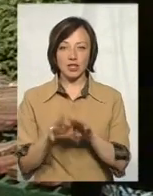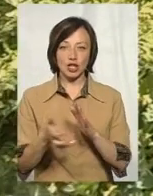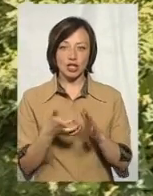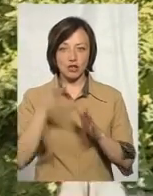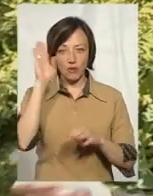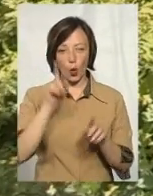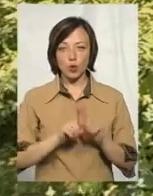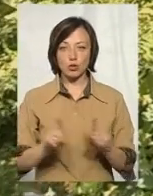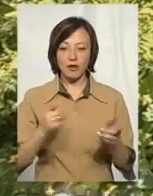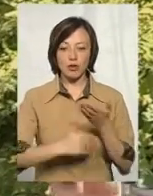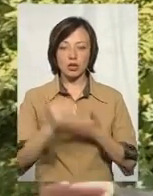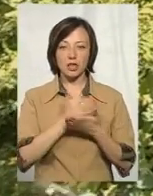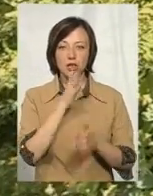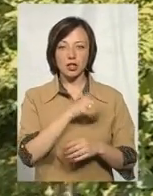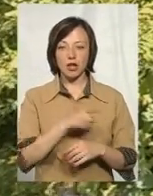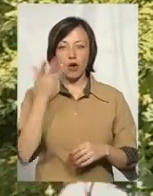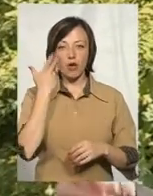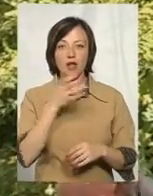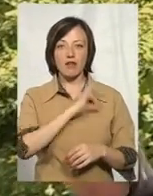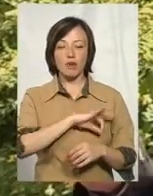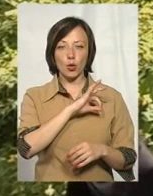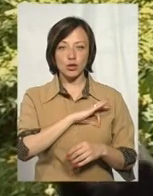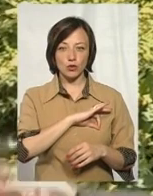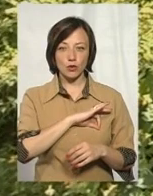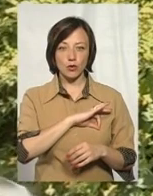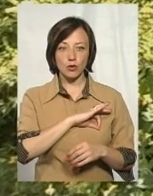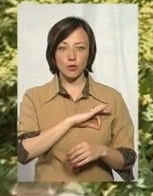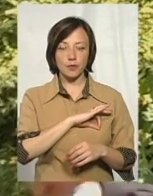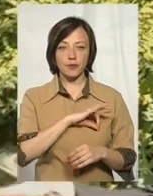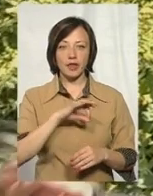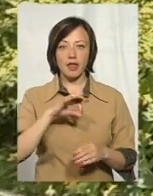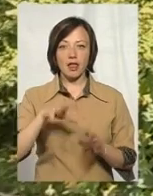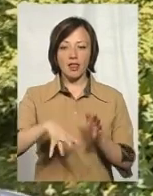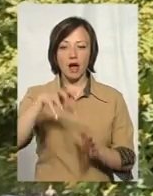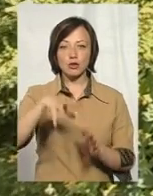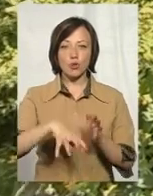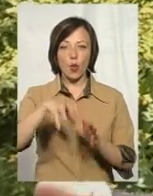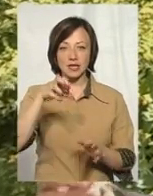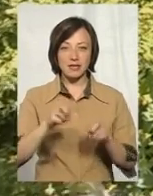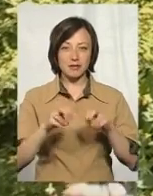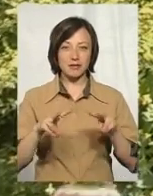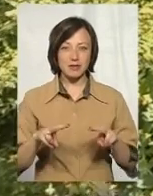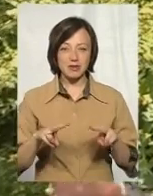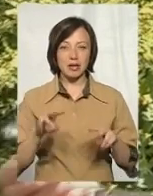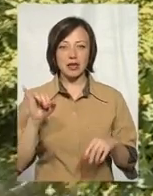Особливо в останній час, коли використовують насоси вібраціонні і